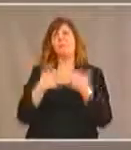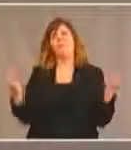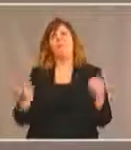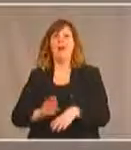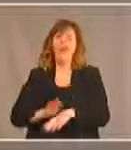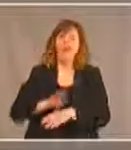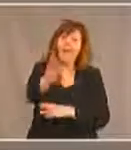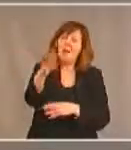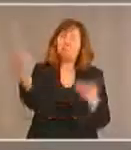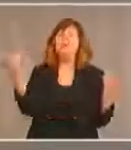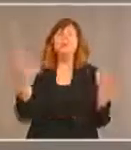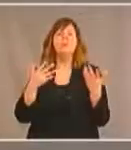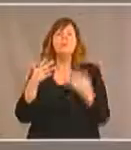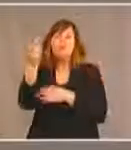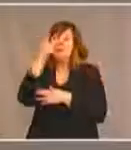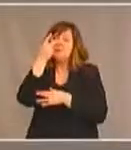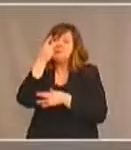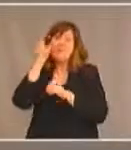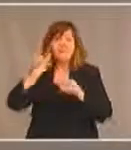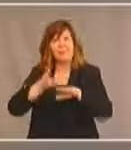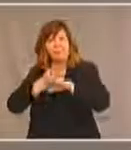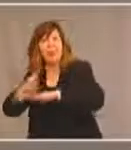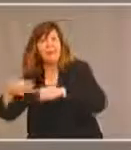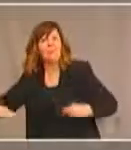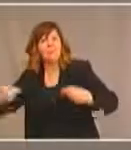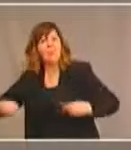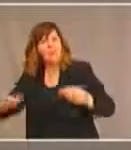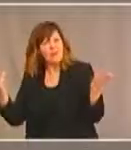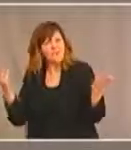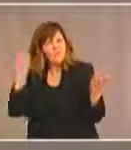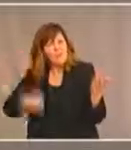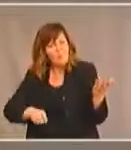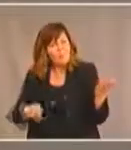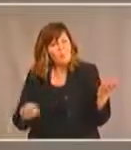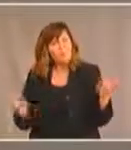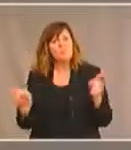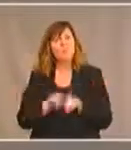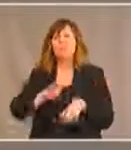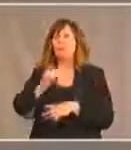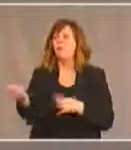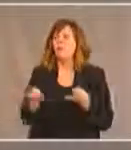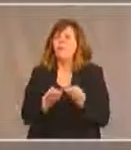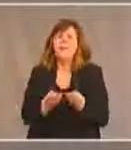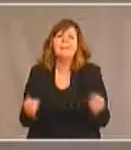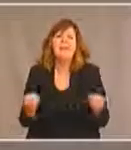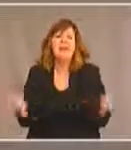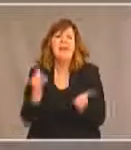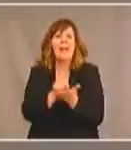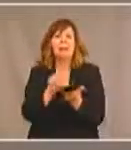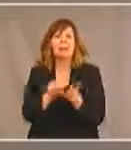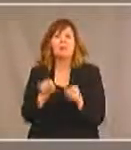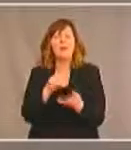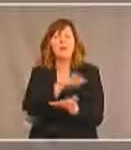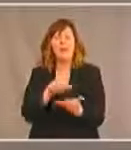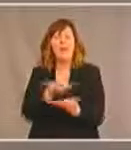et des salles de bain adaptées ainsi qu'à d'autres formats de matériel imprimé comme le braille que j'utilise